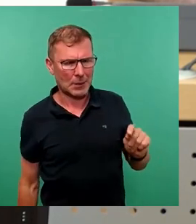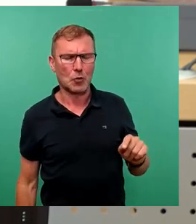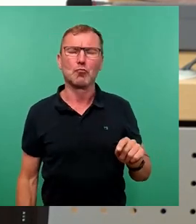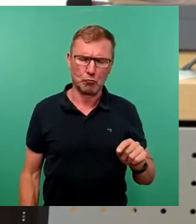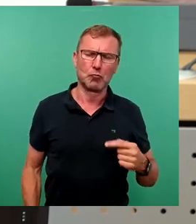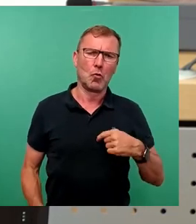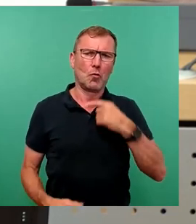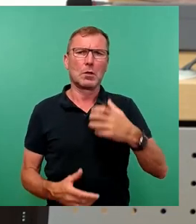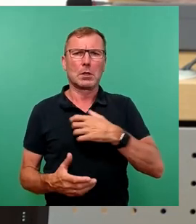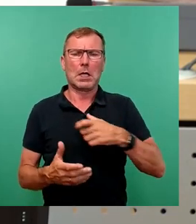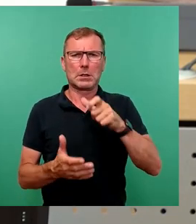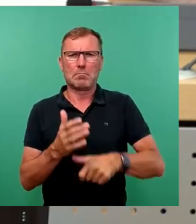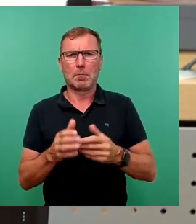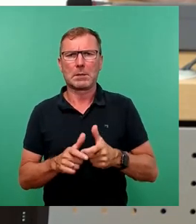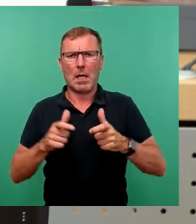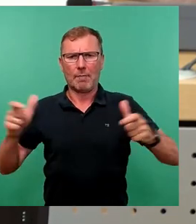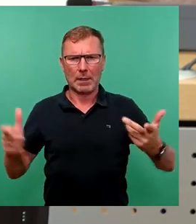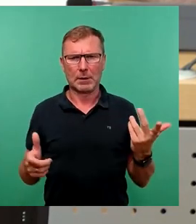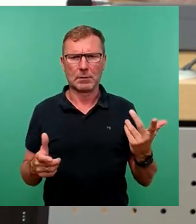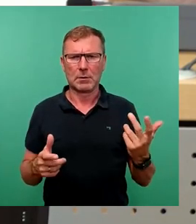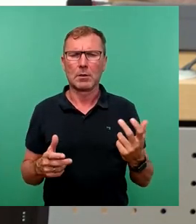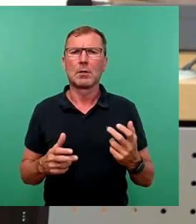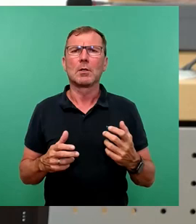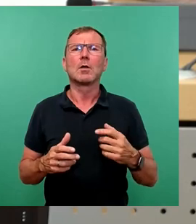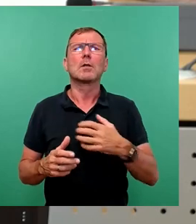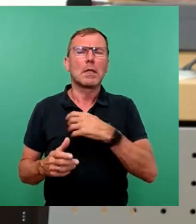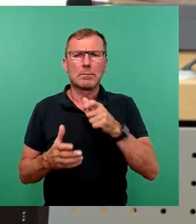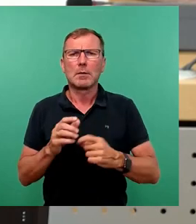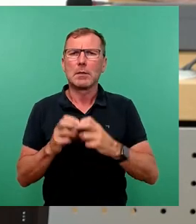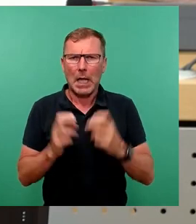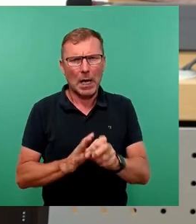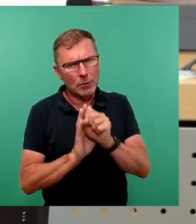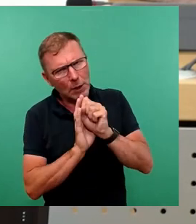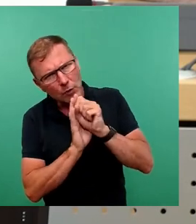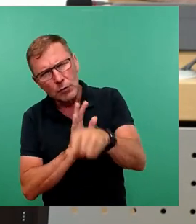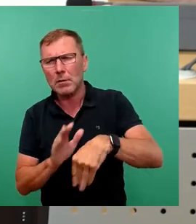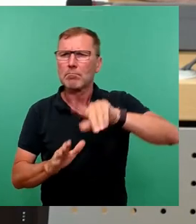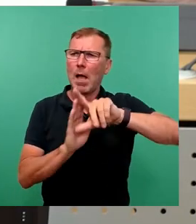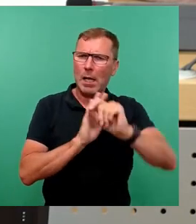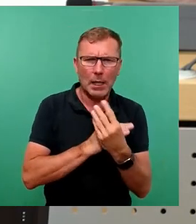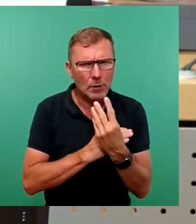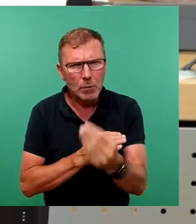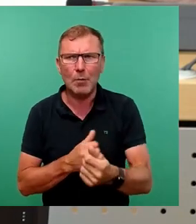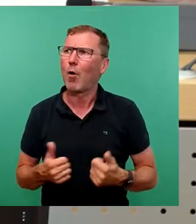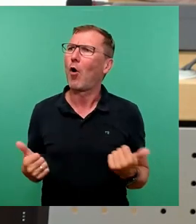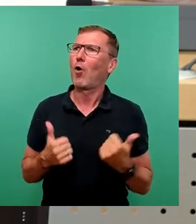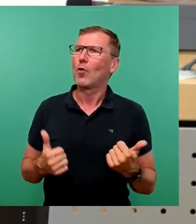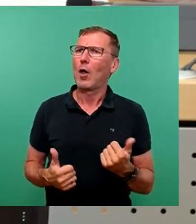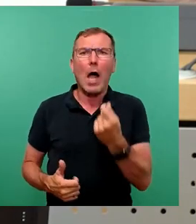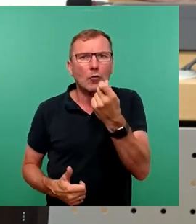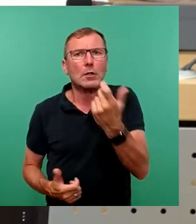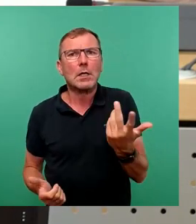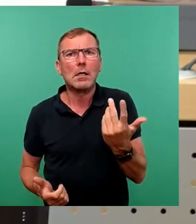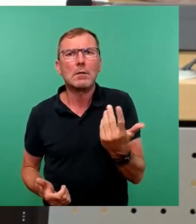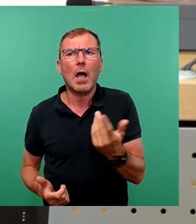ausweiten. Die Leute sollen denn zuhause Geschick kriegen. Sie sollen mehr Leistung kriegen. Alles total toll. Kostet nur Geld. Und niemand sagt